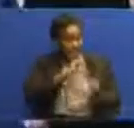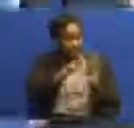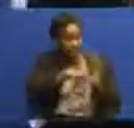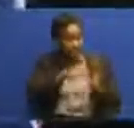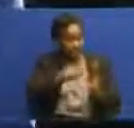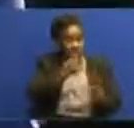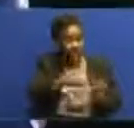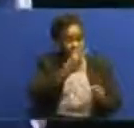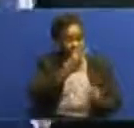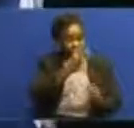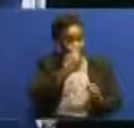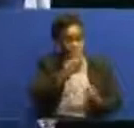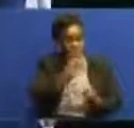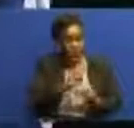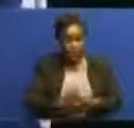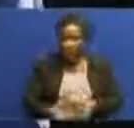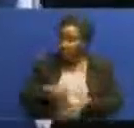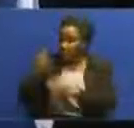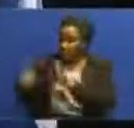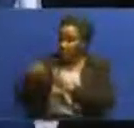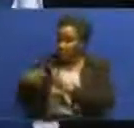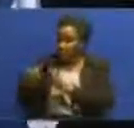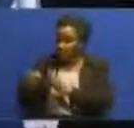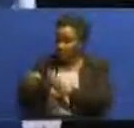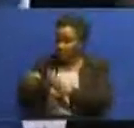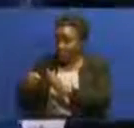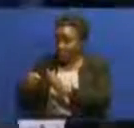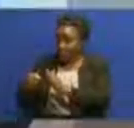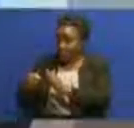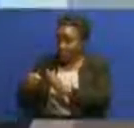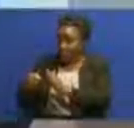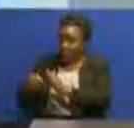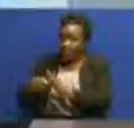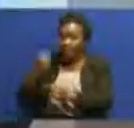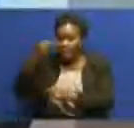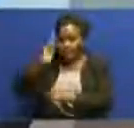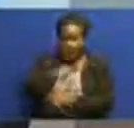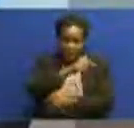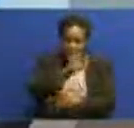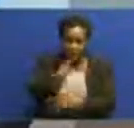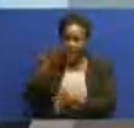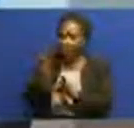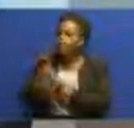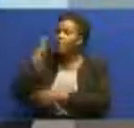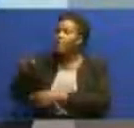Mashinehizo wazimenunuliwa kwa ushirikiana wa serikali ya Tanzania na Nuruwe. Aksante Milka Andrew.